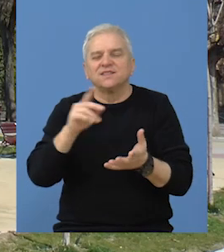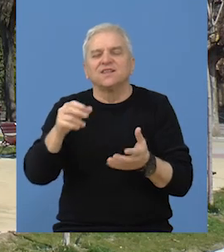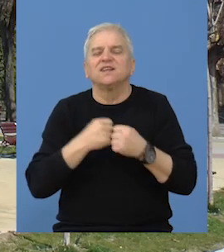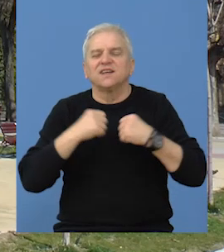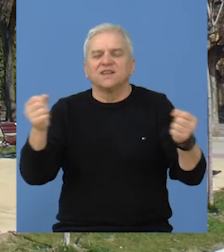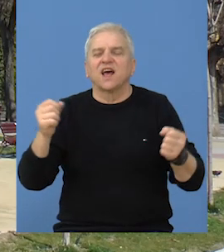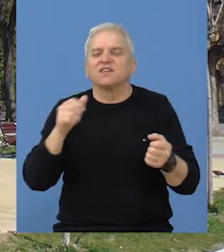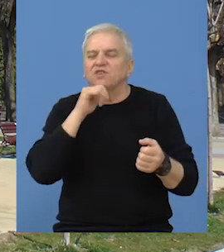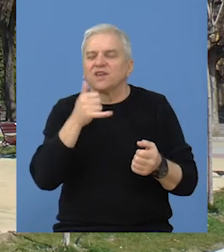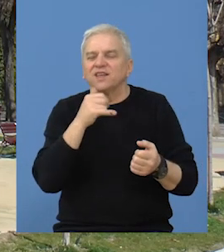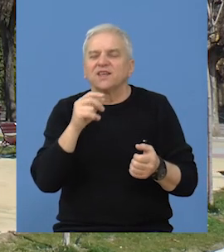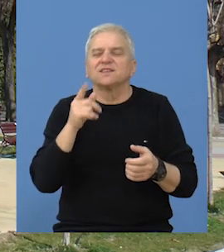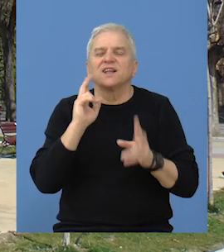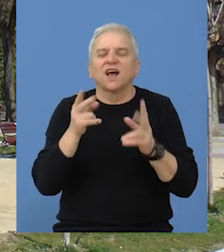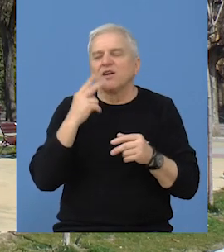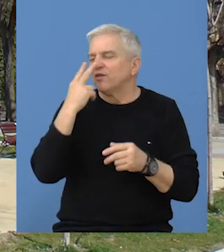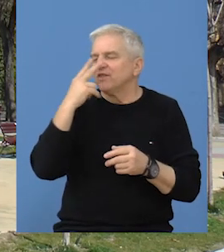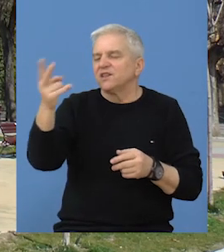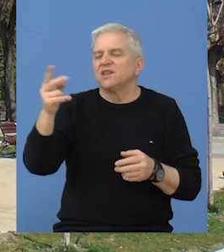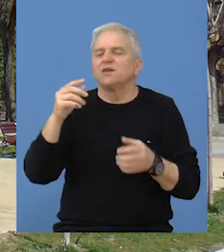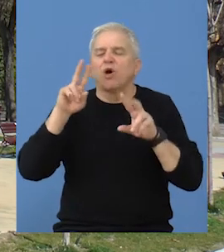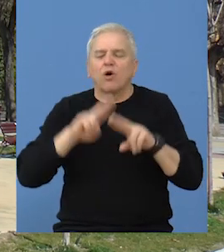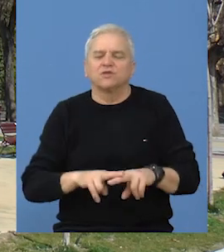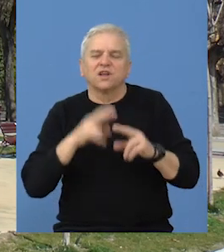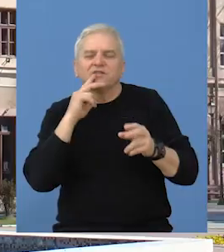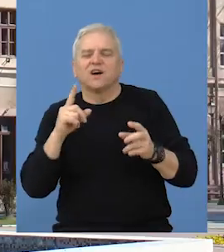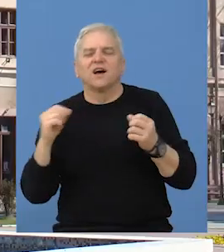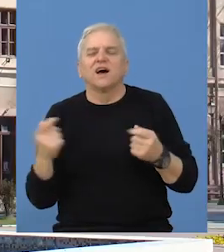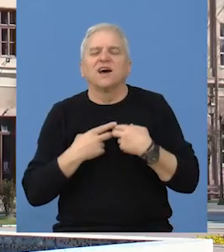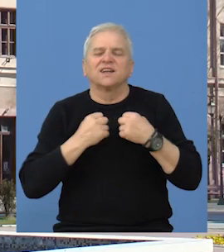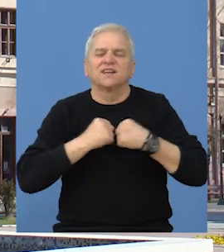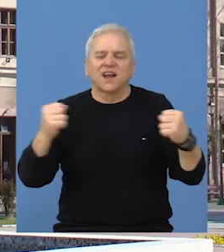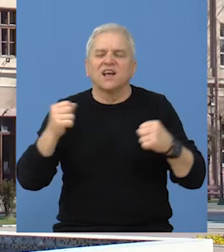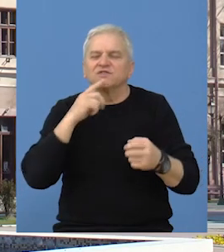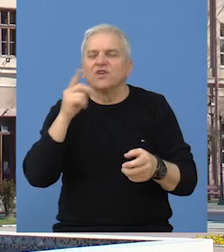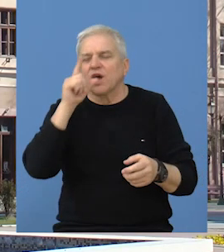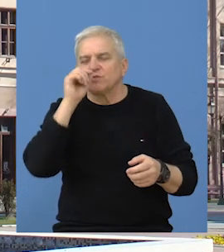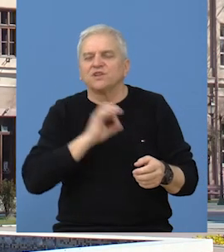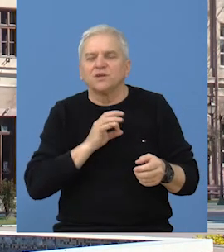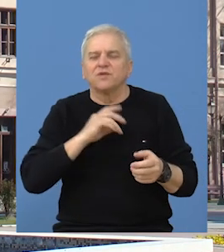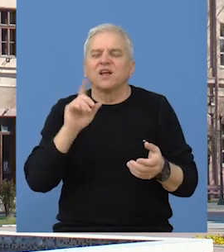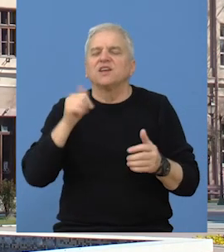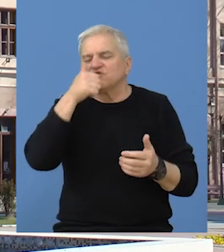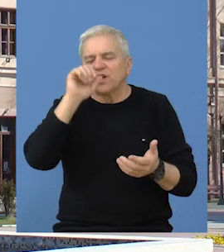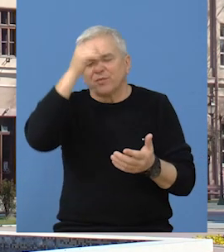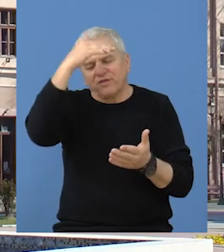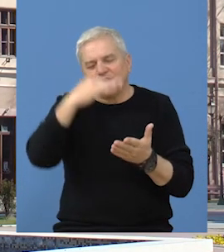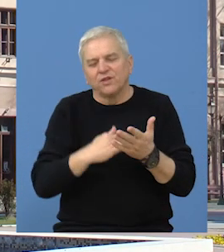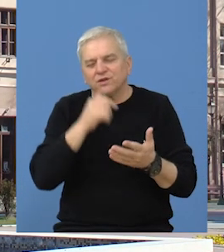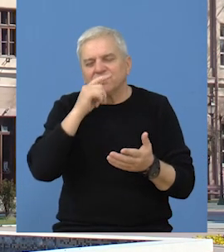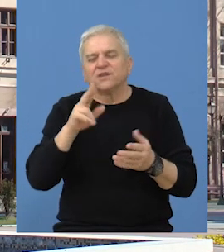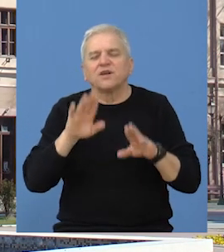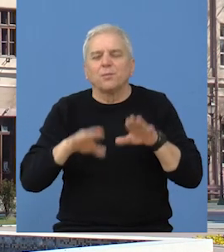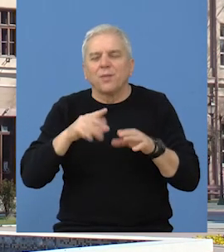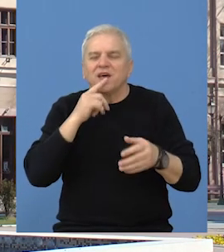izrade Plana razvoja je definisanje vizije održivog razvoja Opštine Bečej i definisanje prioritetnih ciljeva i